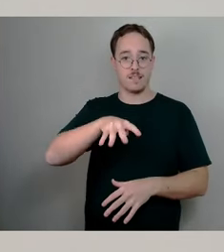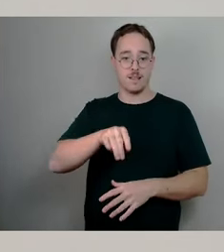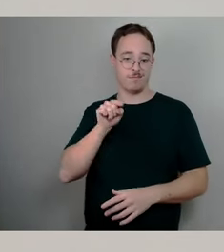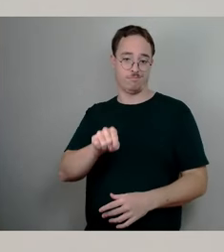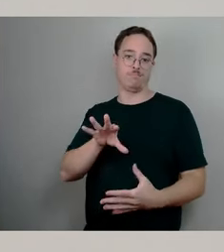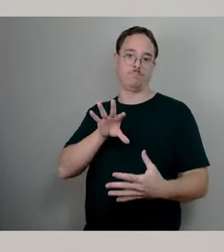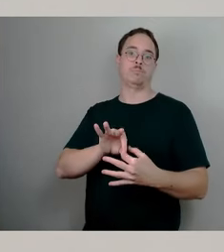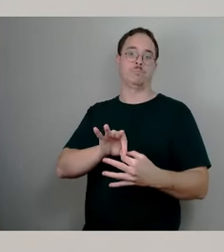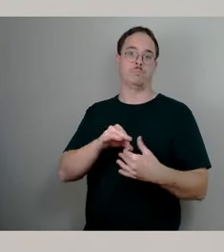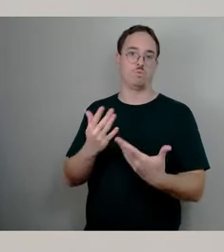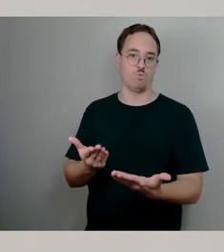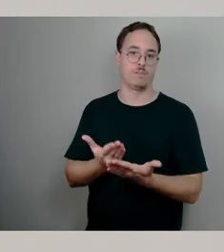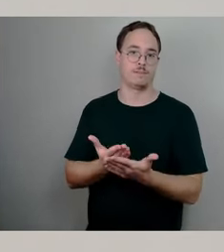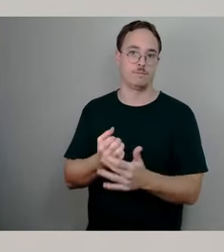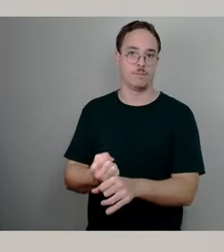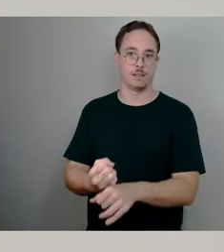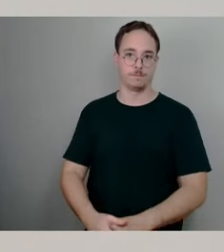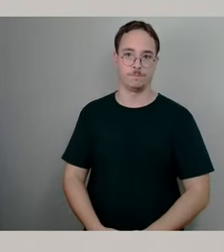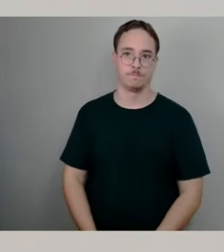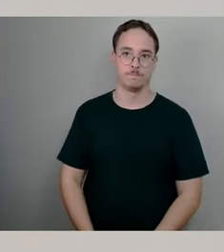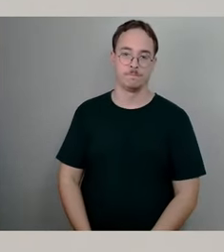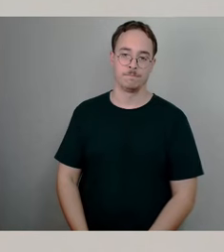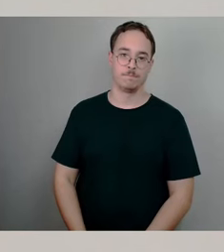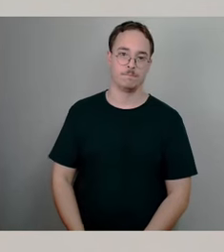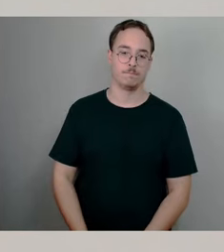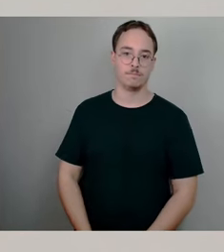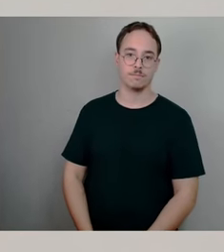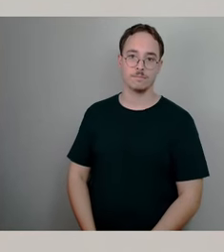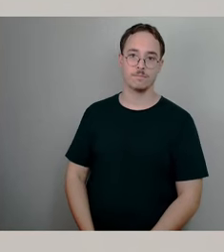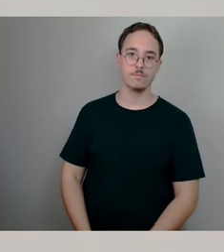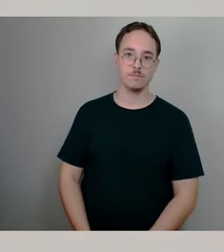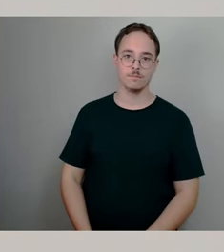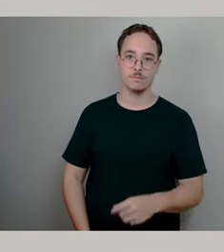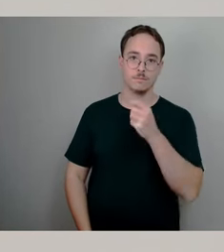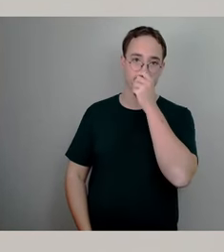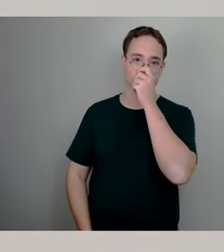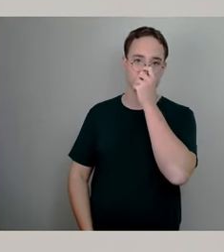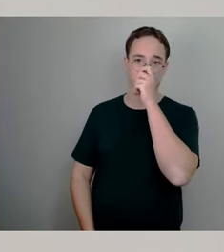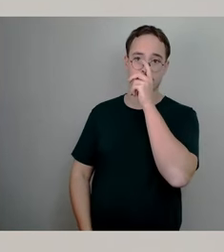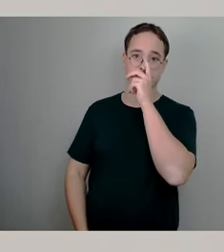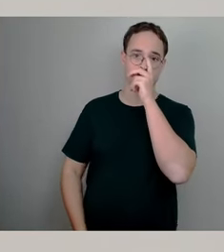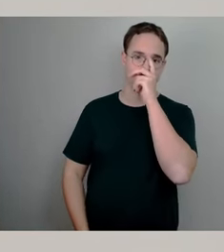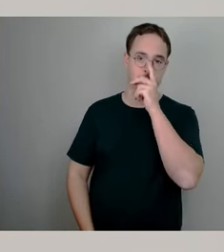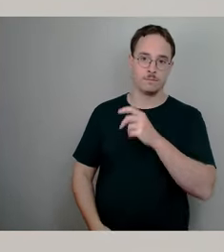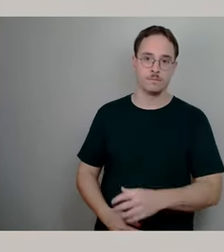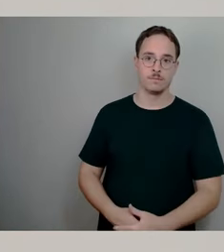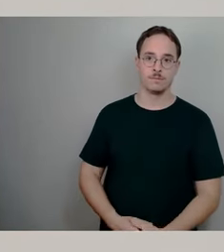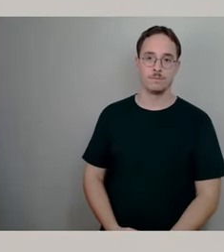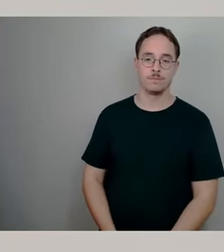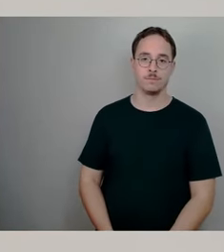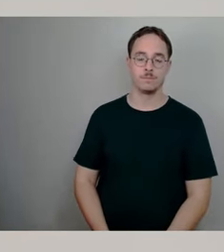Eine Vorstellung der Maßnahmen im Stadtbezirksbeirat Loschwitz, den ich übrigens schon sehr oft aufgesucht habe,